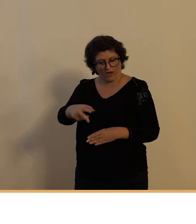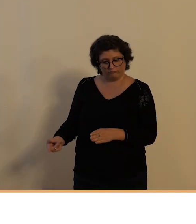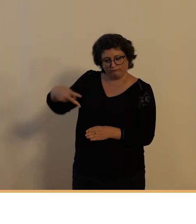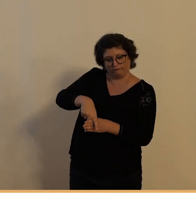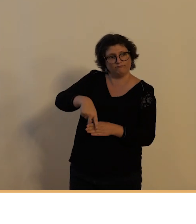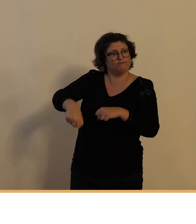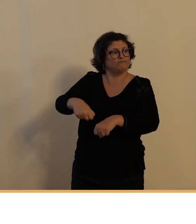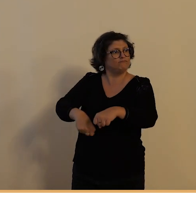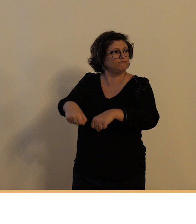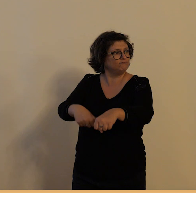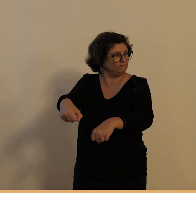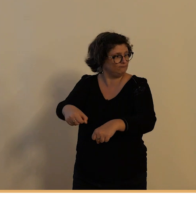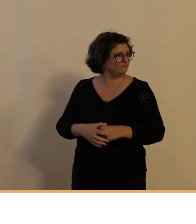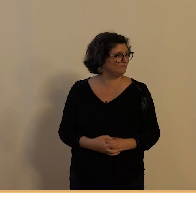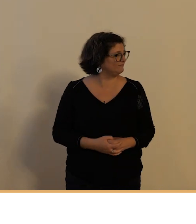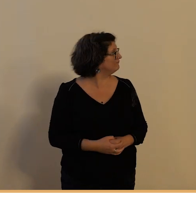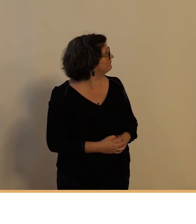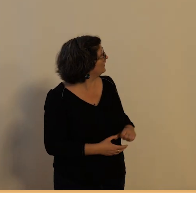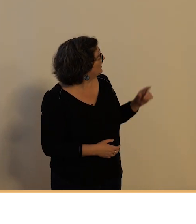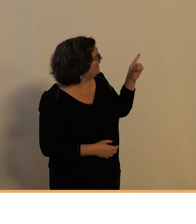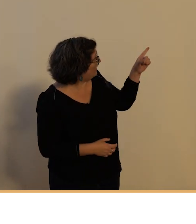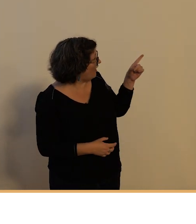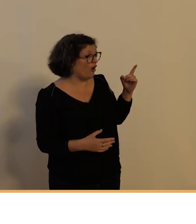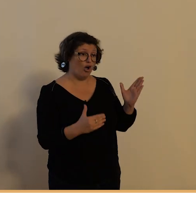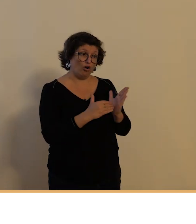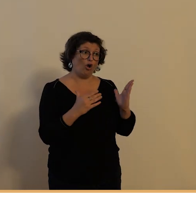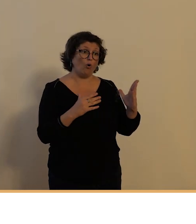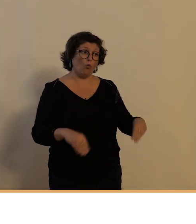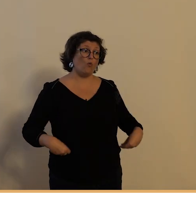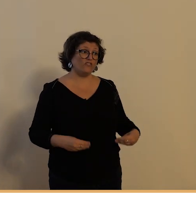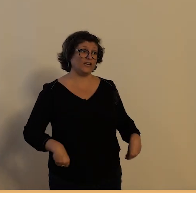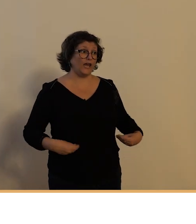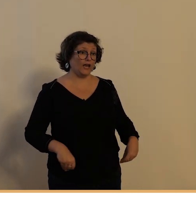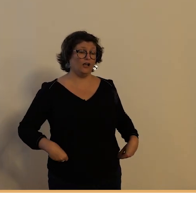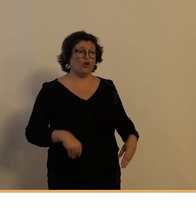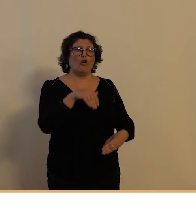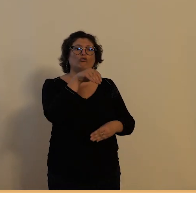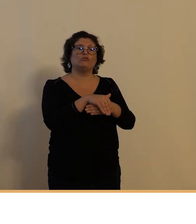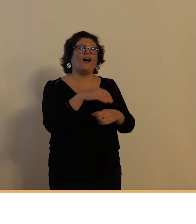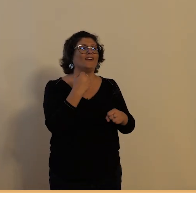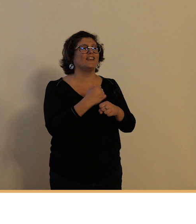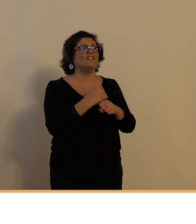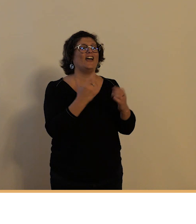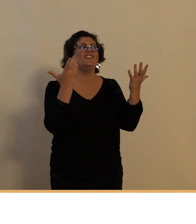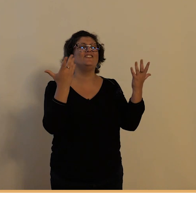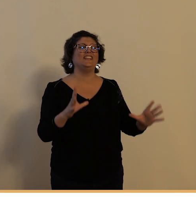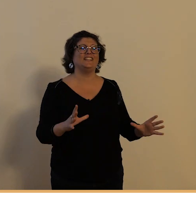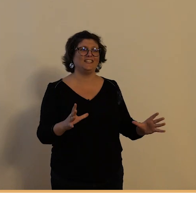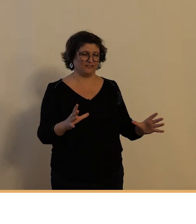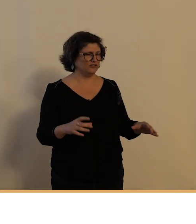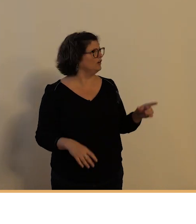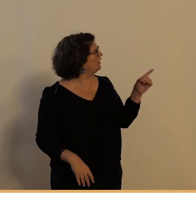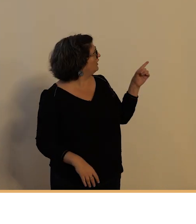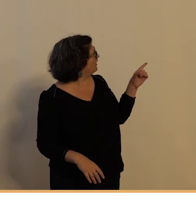ici un groupe d'ouvriers au moment de la débauche sur les ateliers de